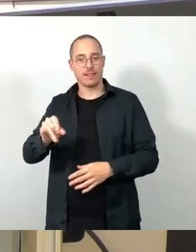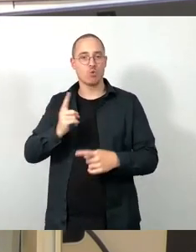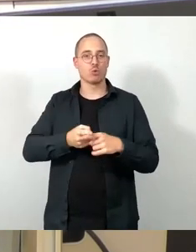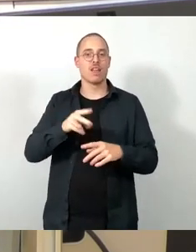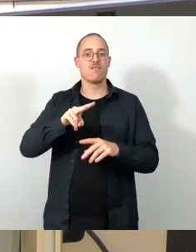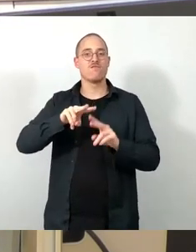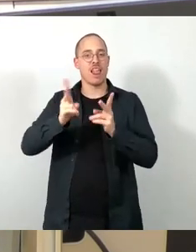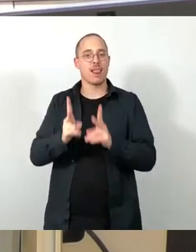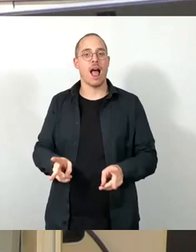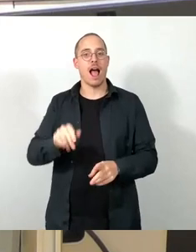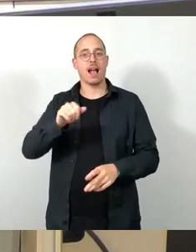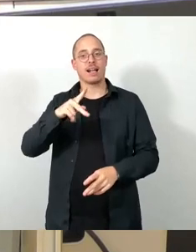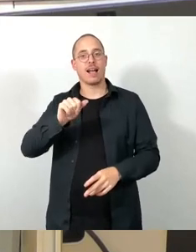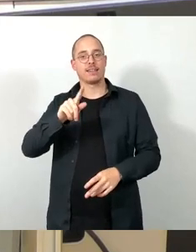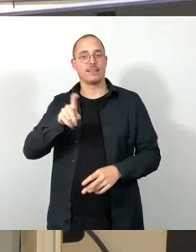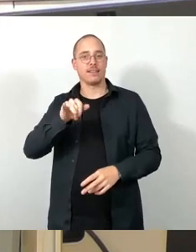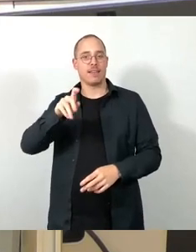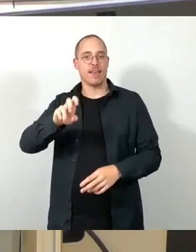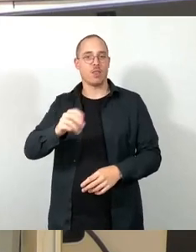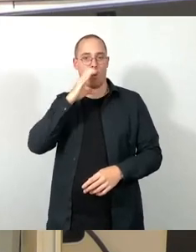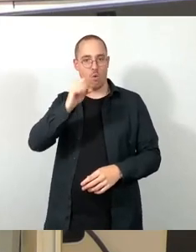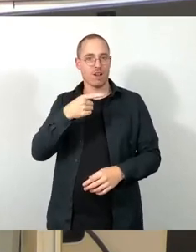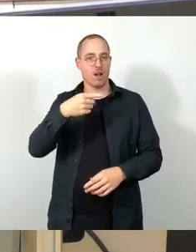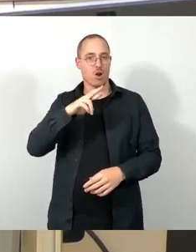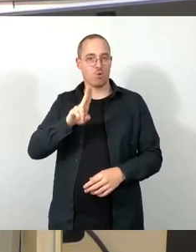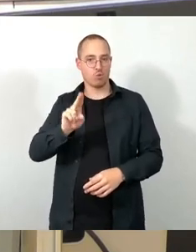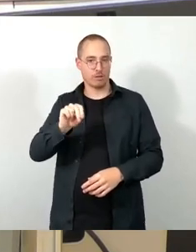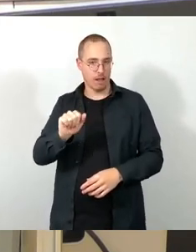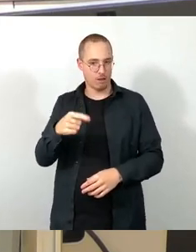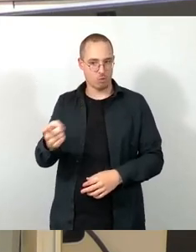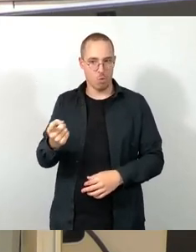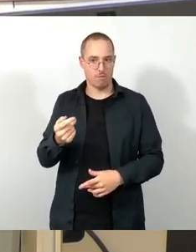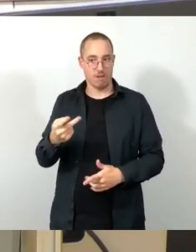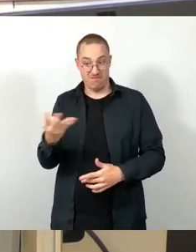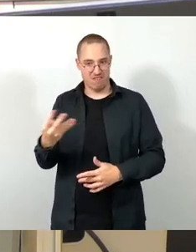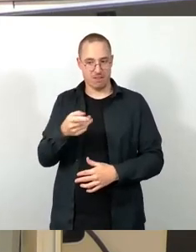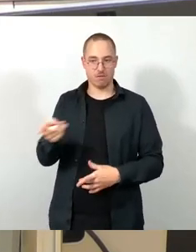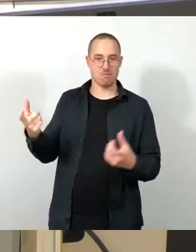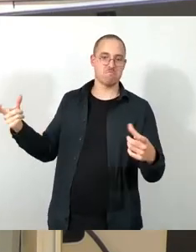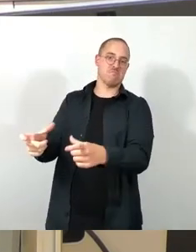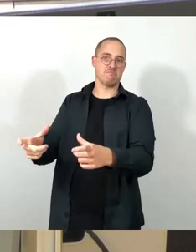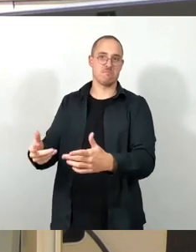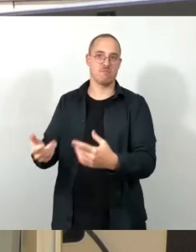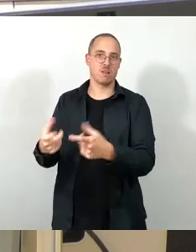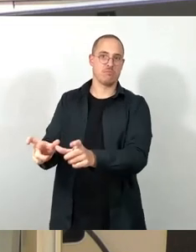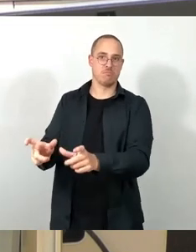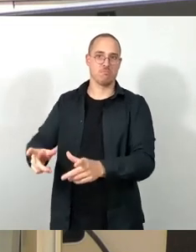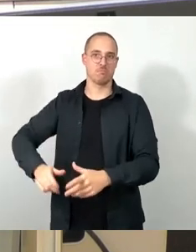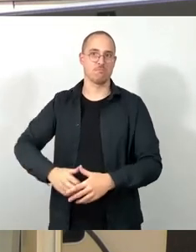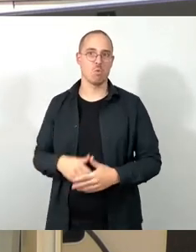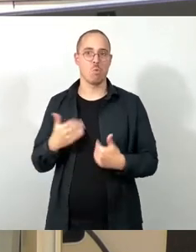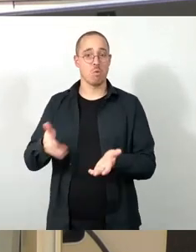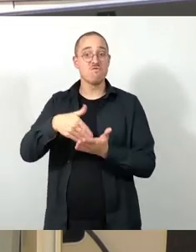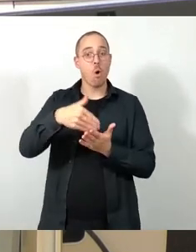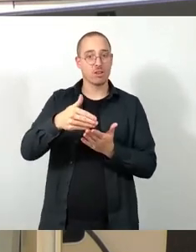werden konnte. Und damit, und das will ich an dieser Stelle sehr deutlich sagen, schon die Fortsetzung dieser Projekte gefährdet hat. Denn,